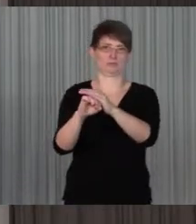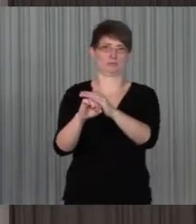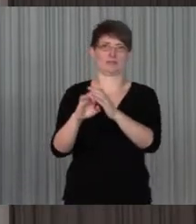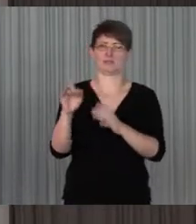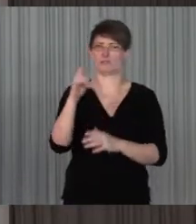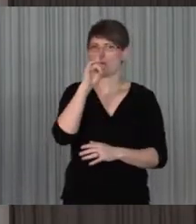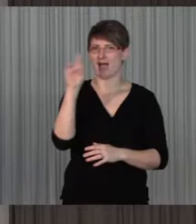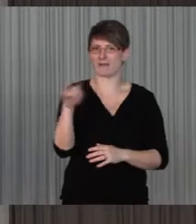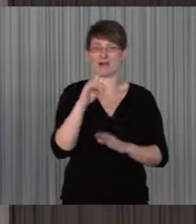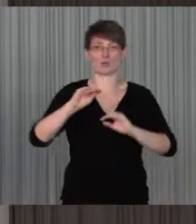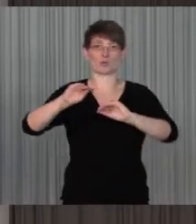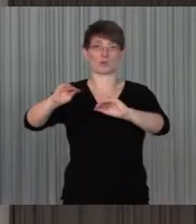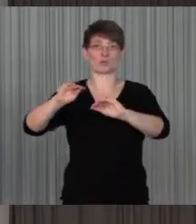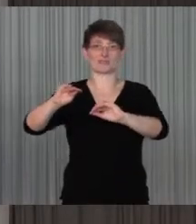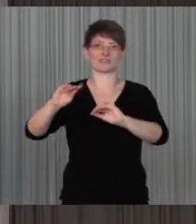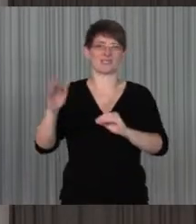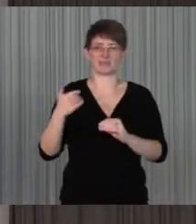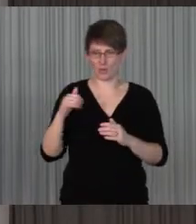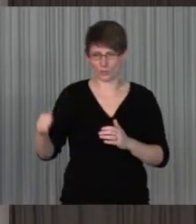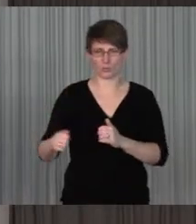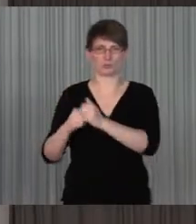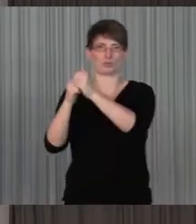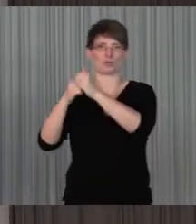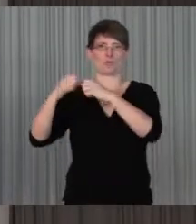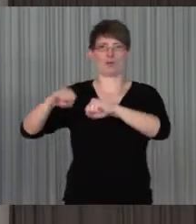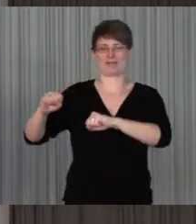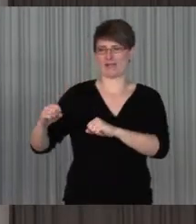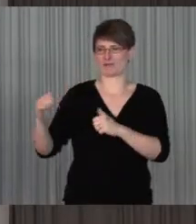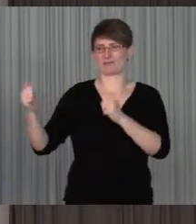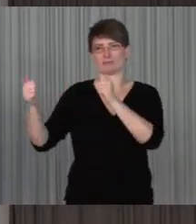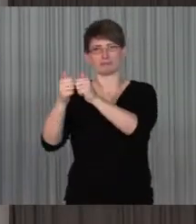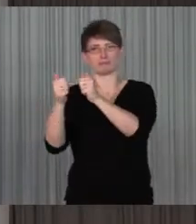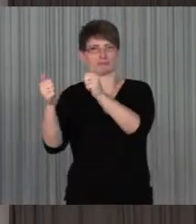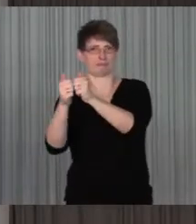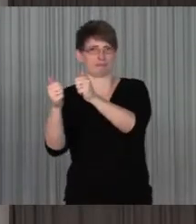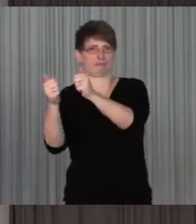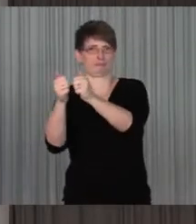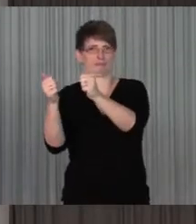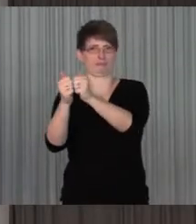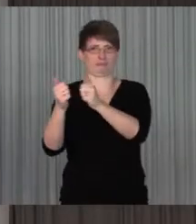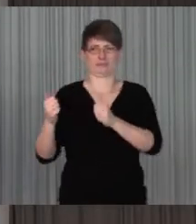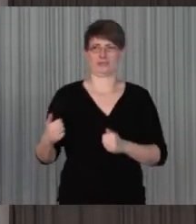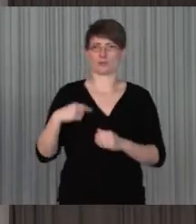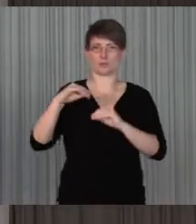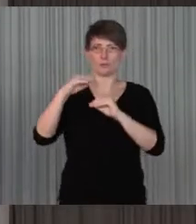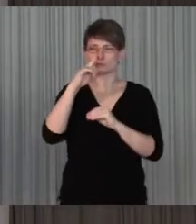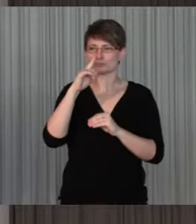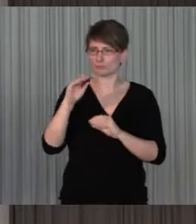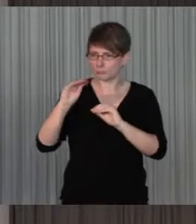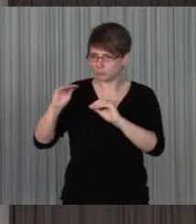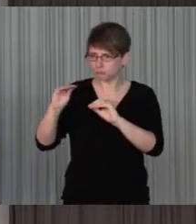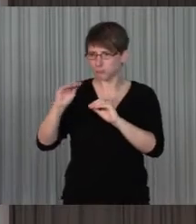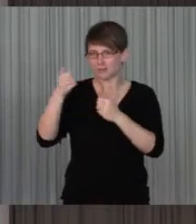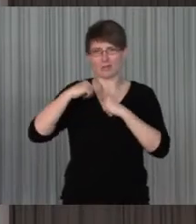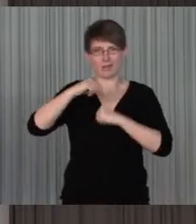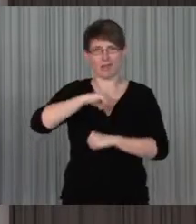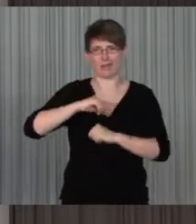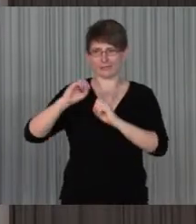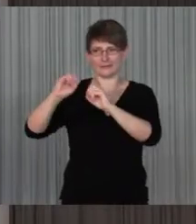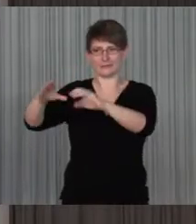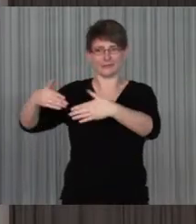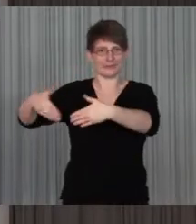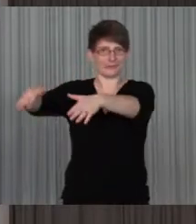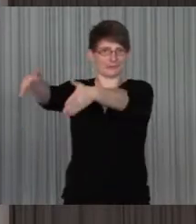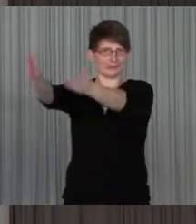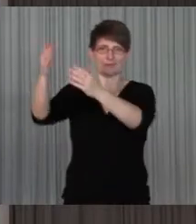einfach nur einmal ein Kurs sozusagen, um dann die Leute damit alleine zu lassen. Ein ganz wunderbares Beispiel,